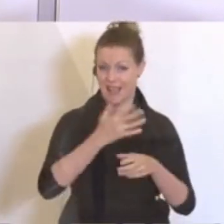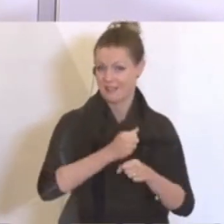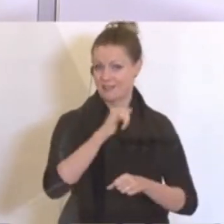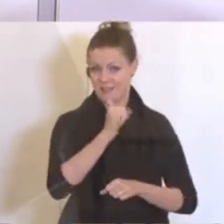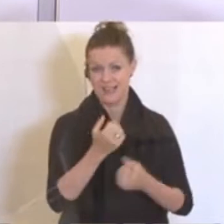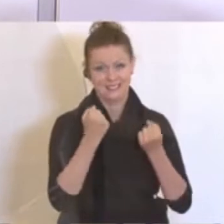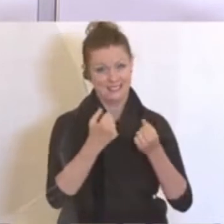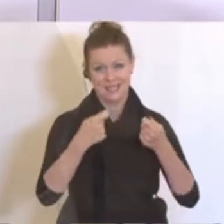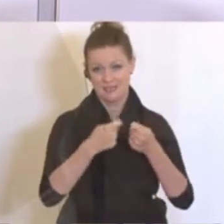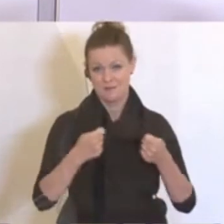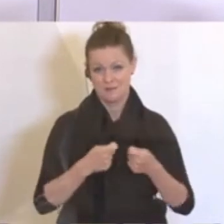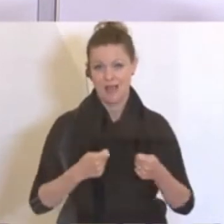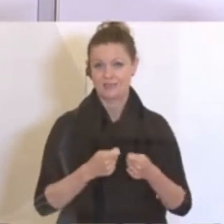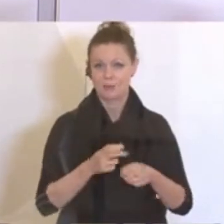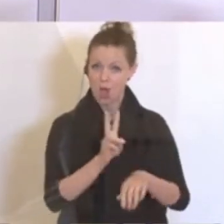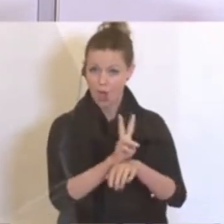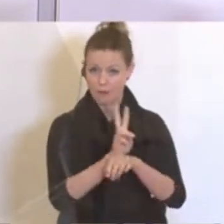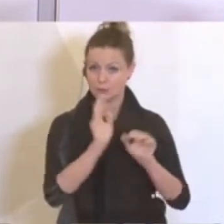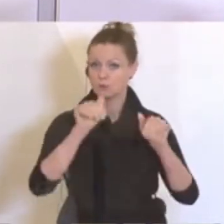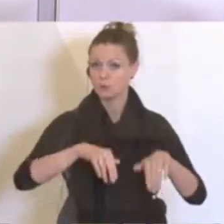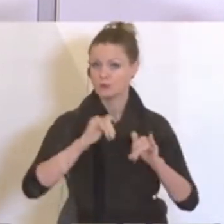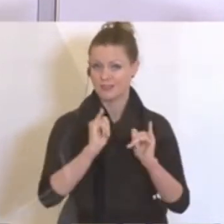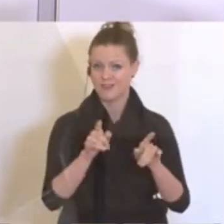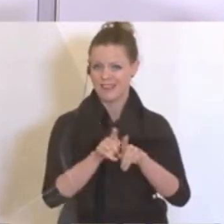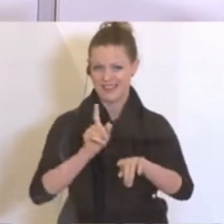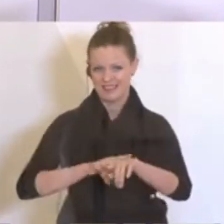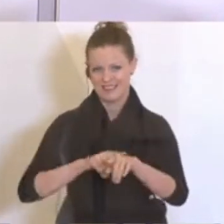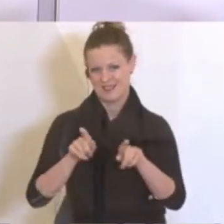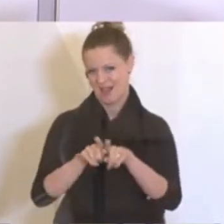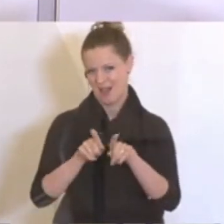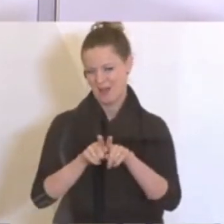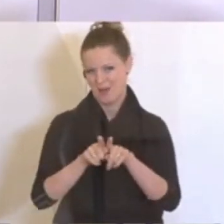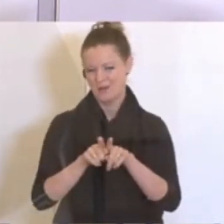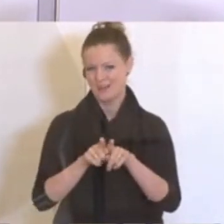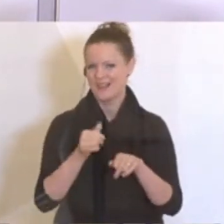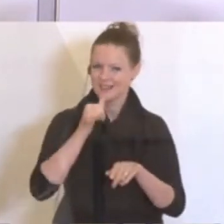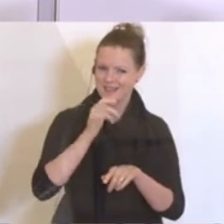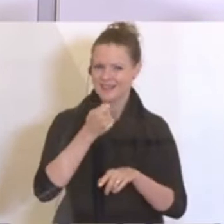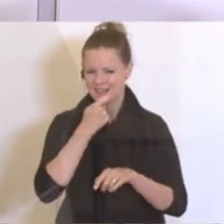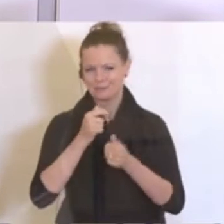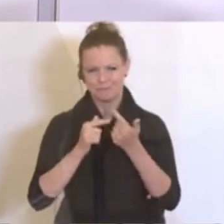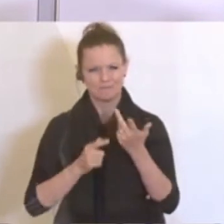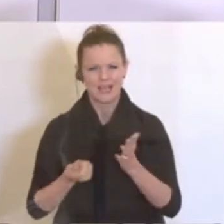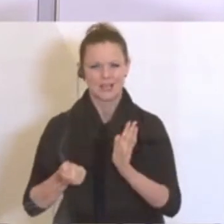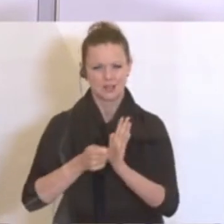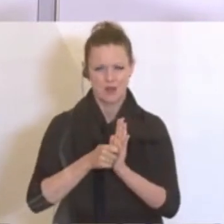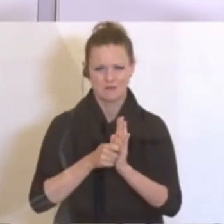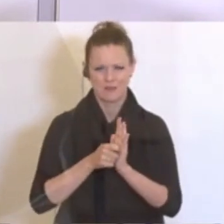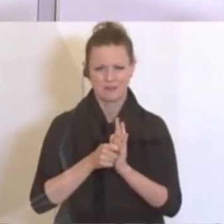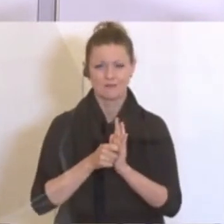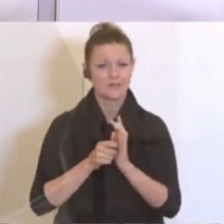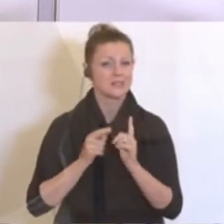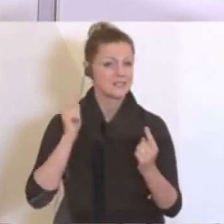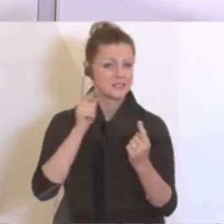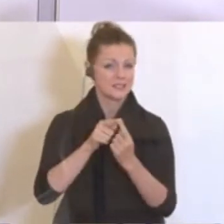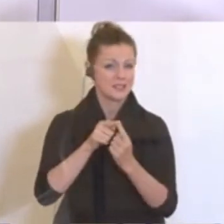Sicherheitsmaßnahmen auch zu beachten, aber gleichzeitig zu konsumieren und so die österreichische Wirtschaft zu